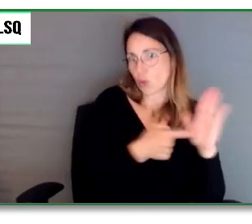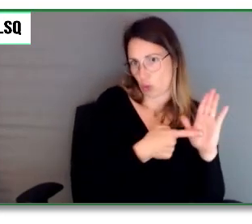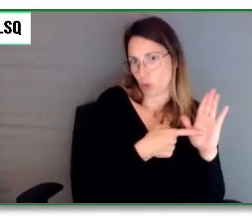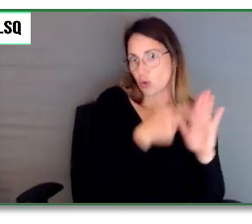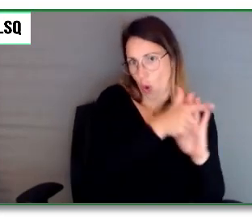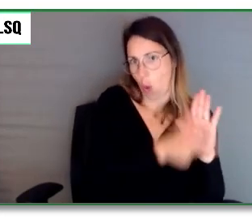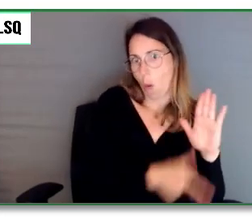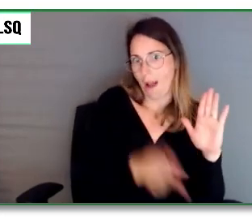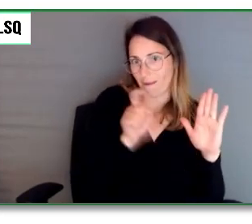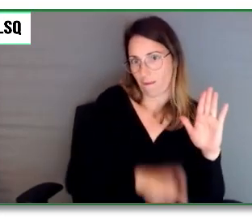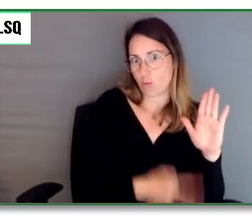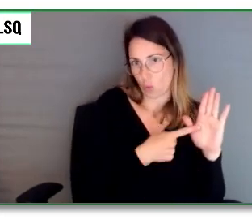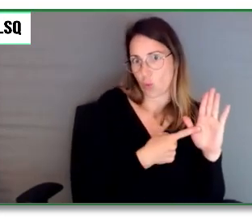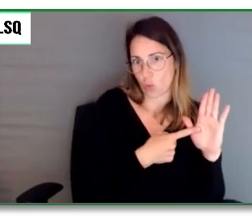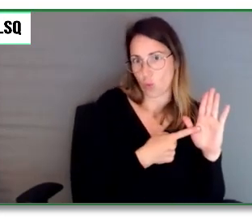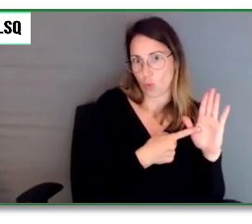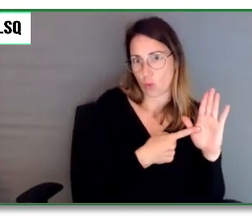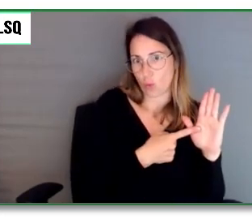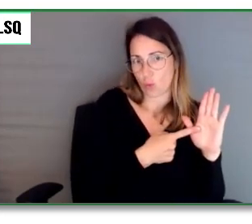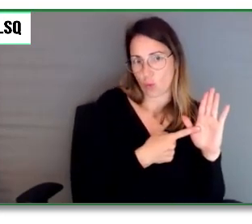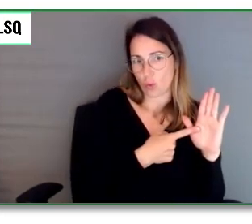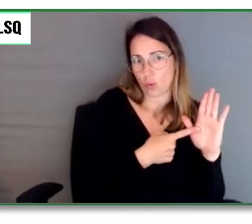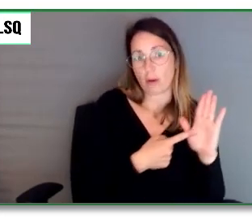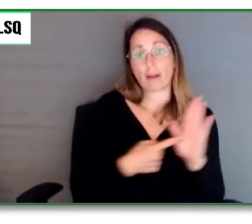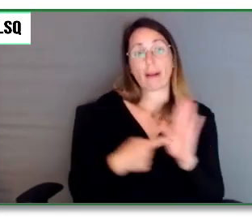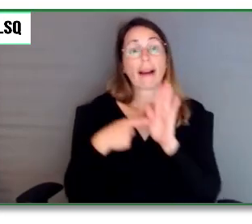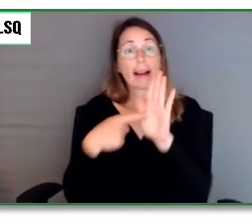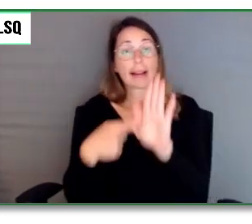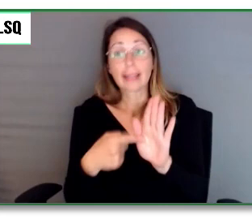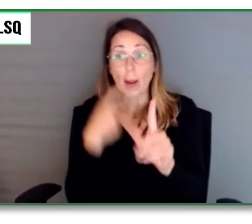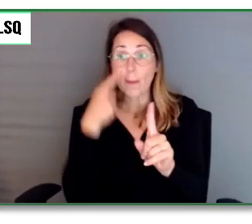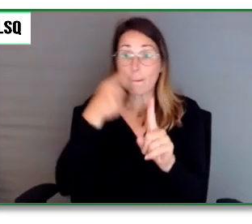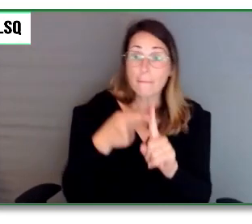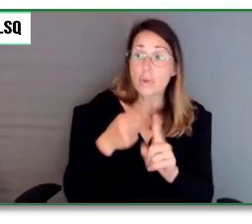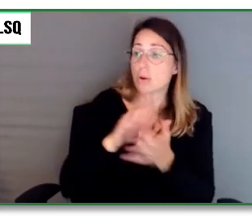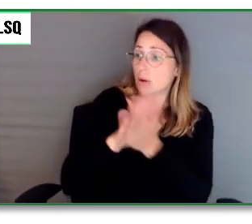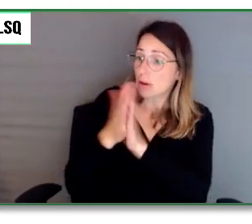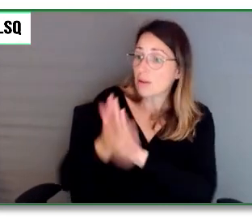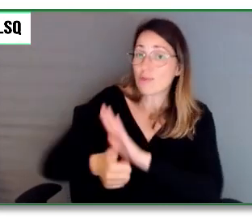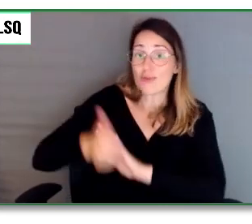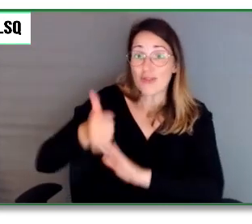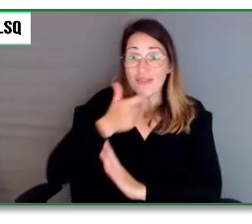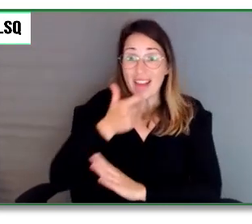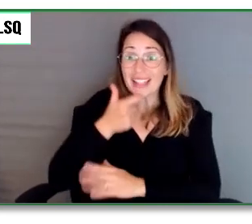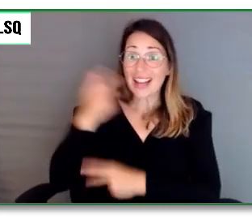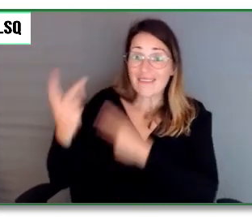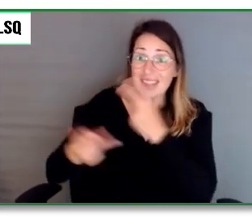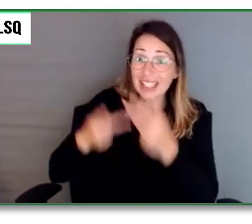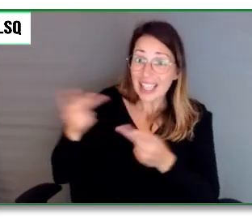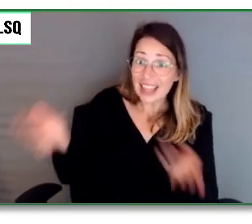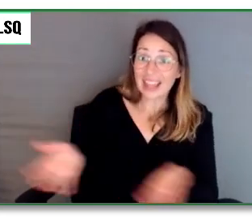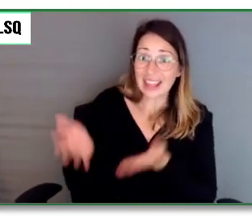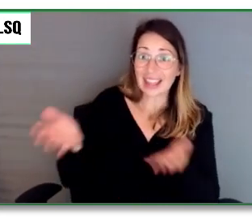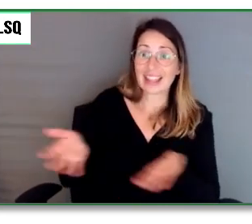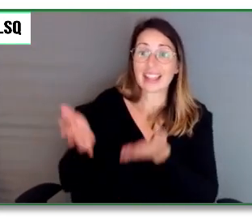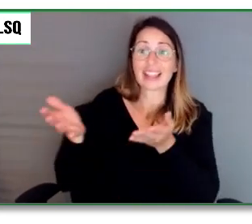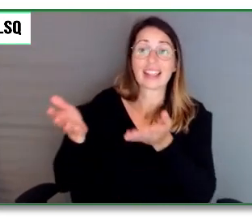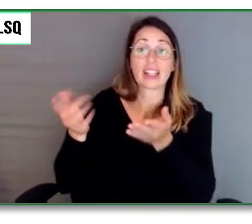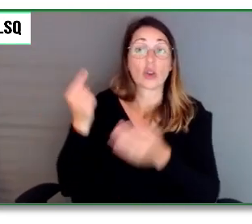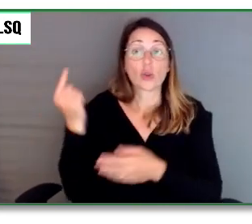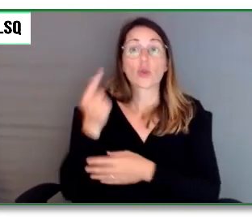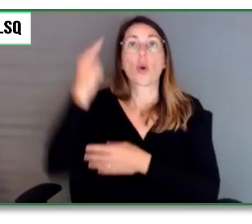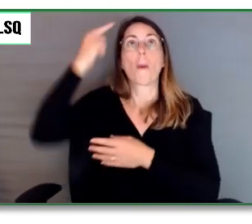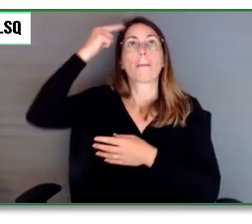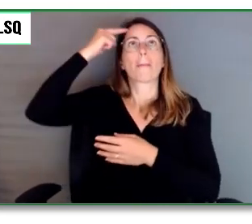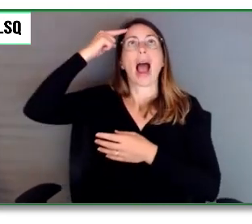pour faciliter la visite pour tous dans un parc, pensez toujours à tout le voyage, toute la